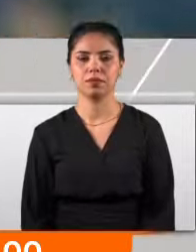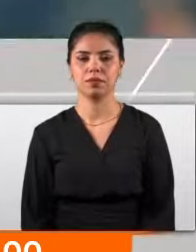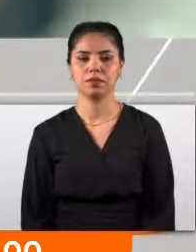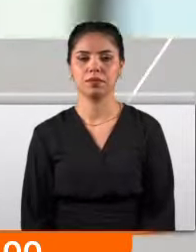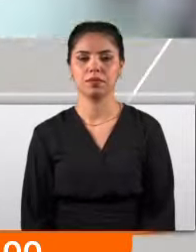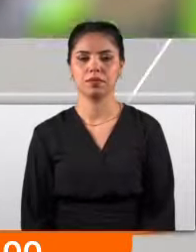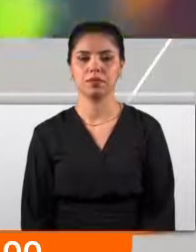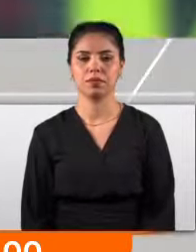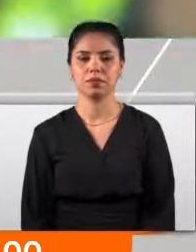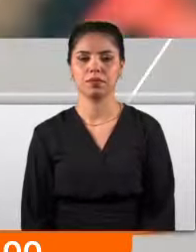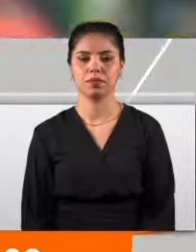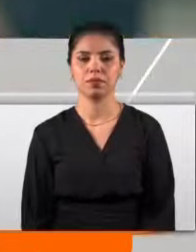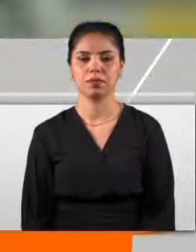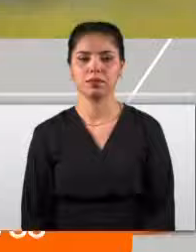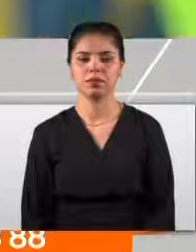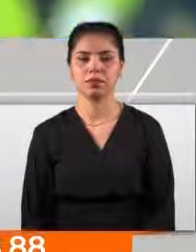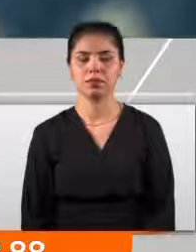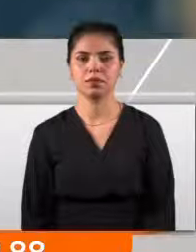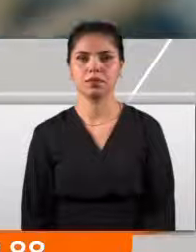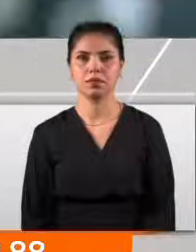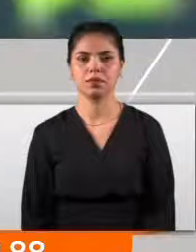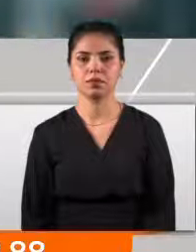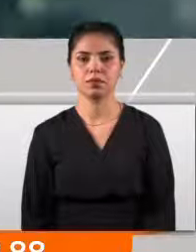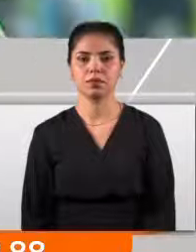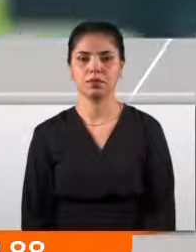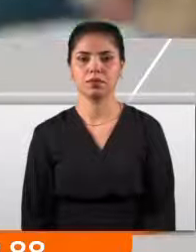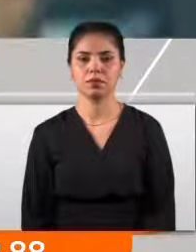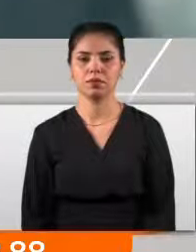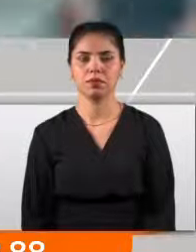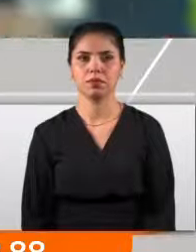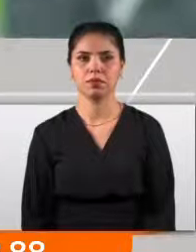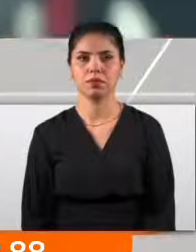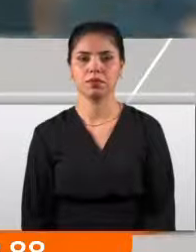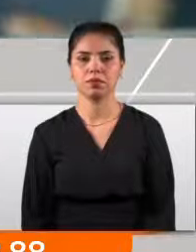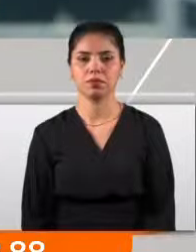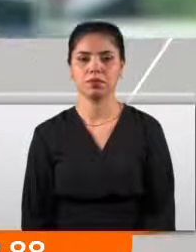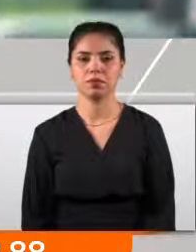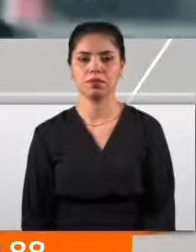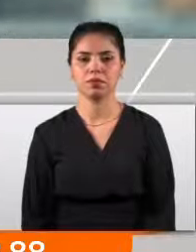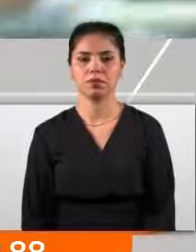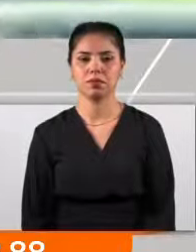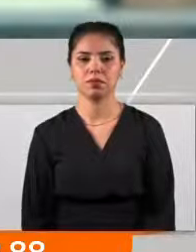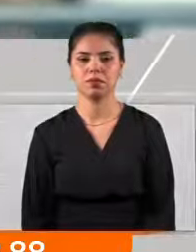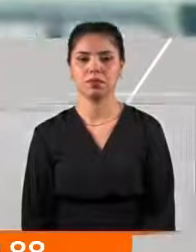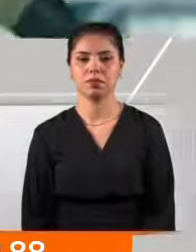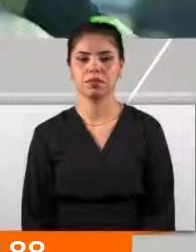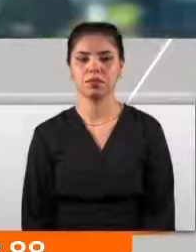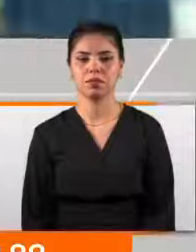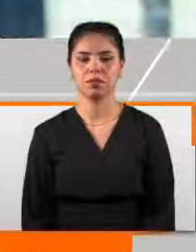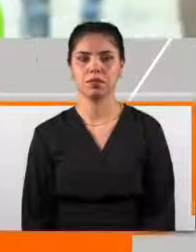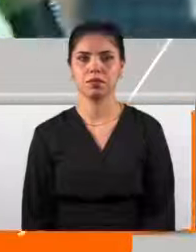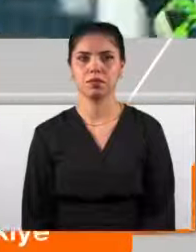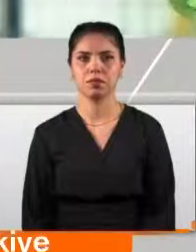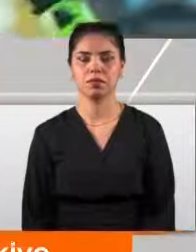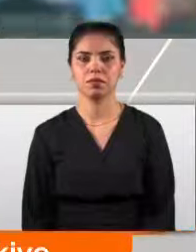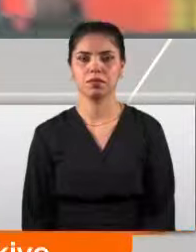700 bin dolarını geri aldığını 500 bin dolar alacaklı olduğunu söyledi. Ödemeler geciktiğinde ise iddiasına göre Seçilerzan kendisine